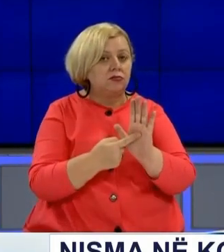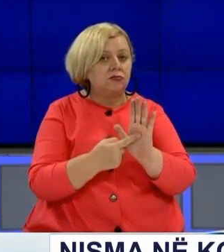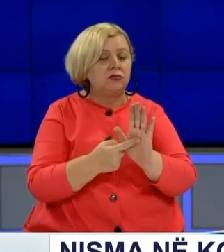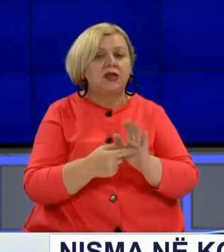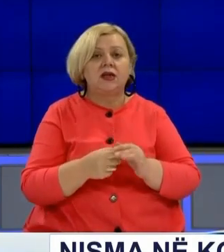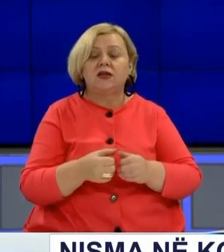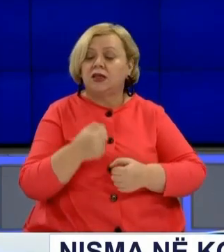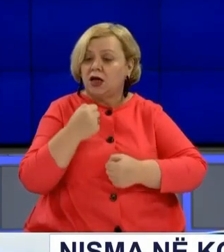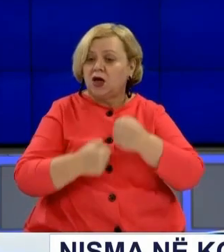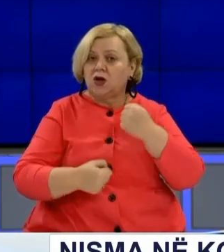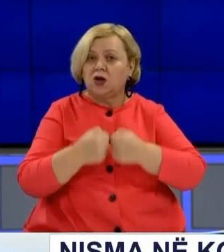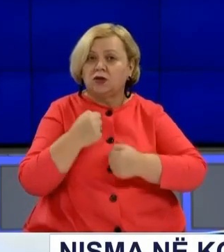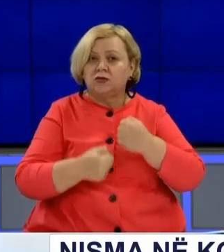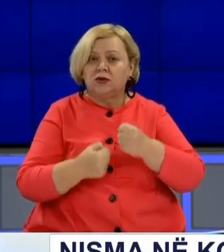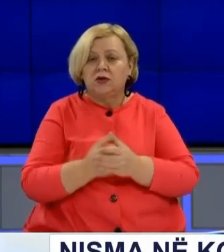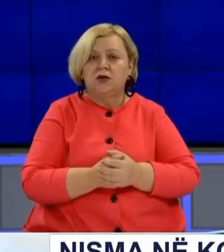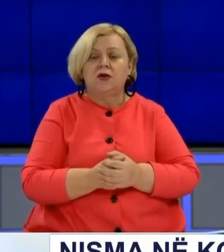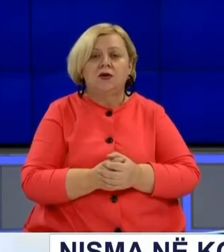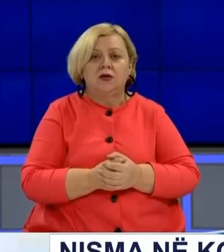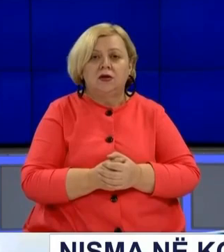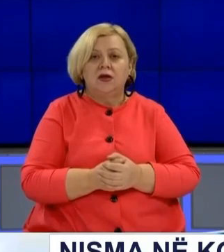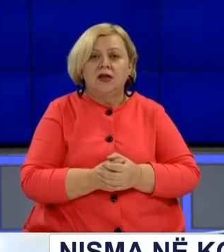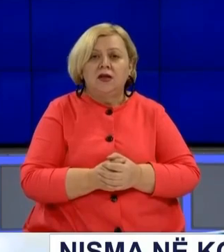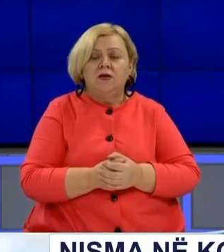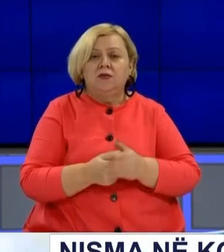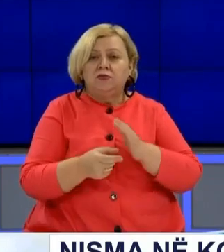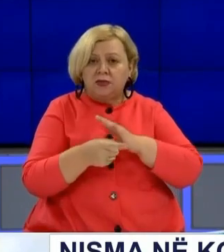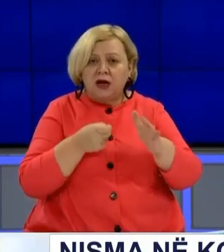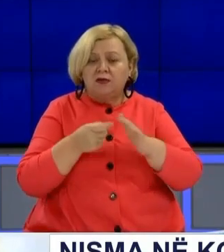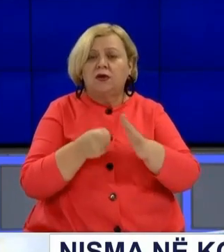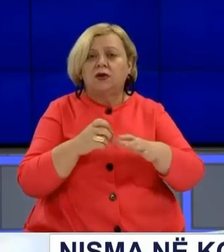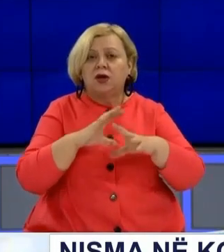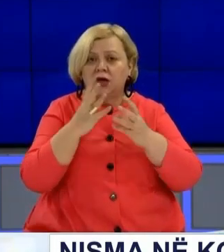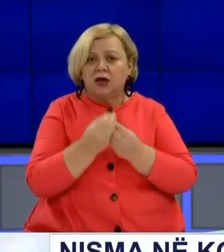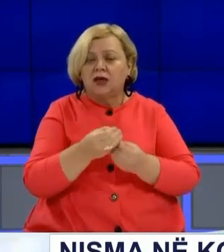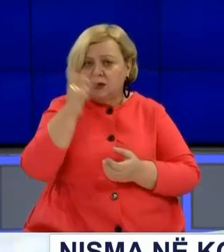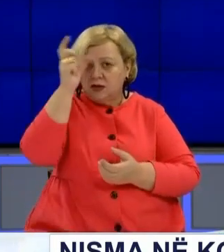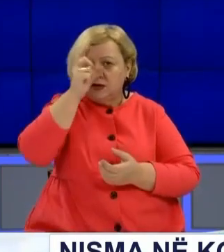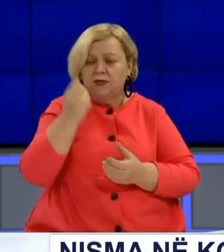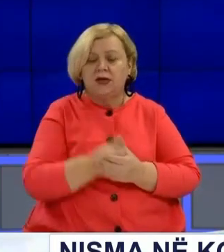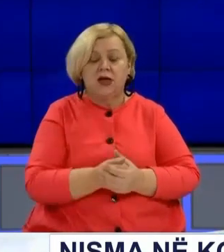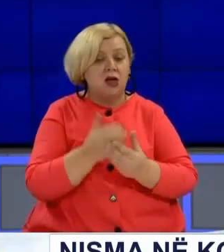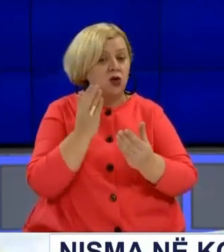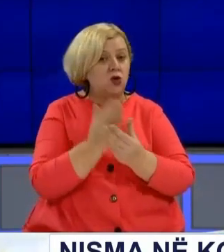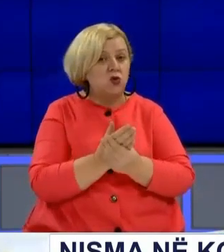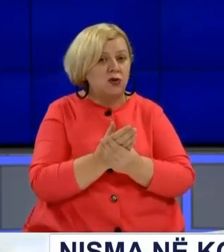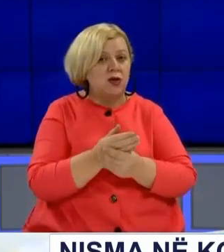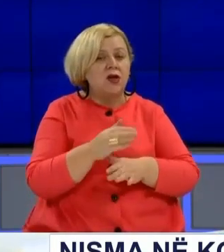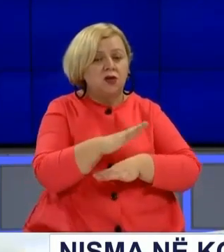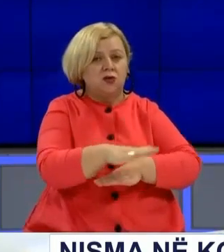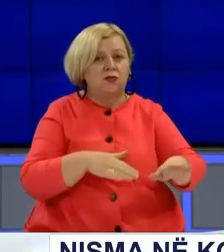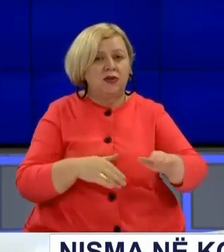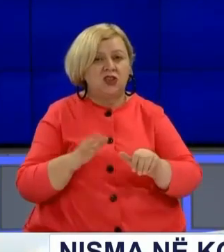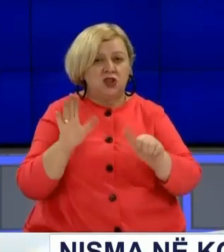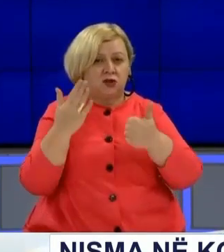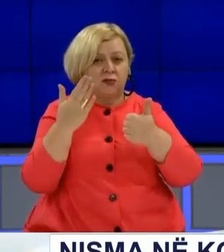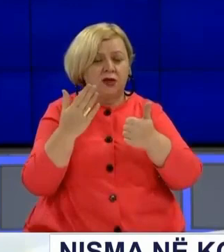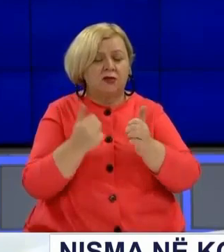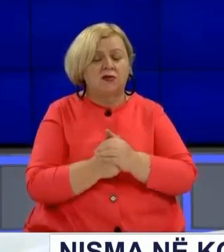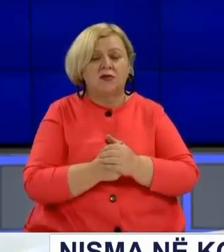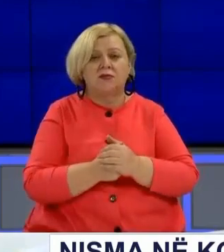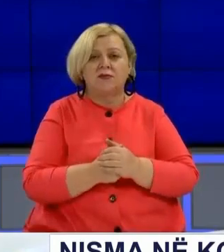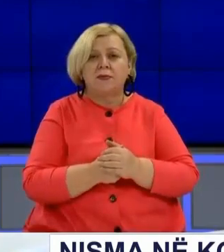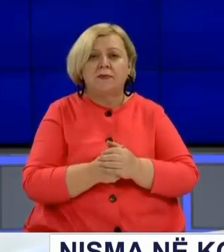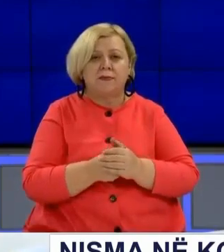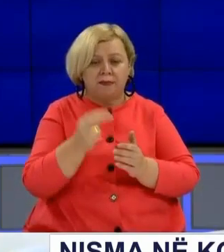idhur me krimet e gjenocidit në të gjitha masakrat e shënuara në rezolutu në kuvenet e Kosovës të datës 16.2010